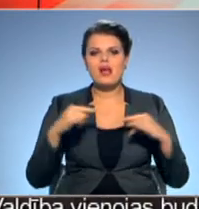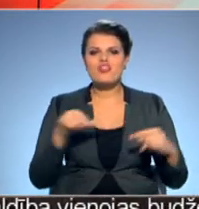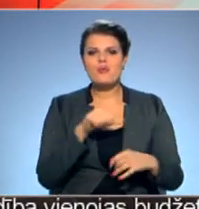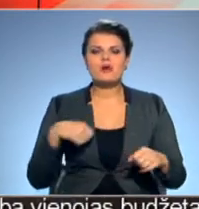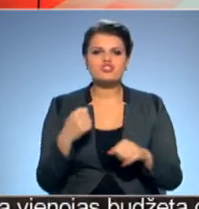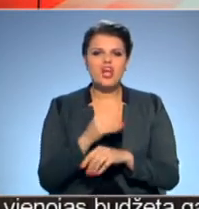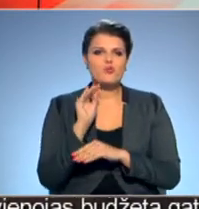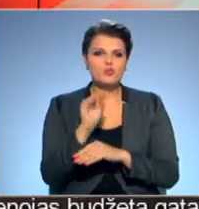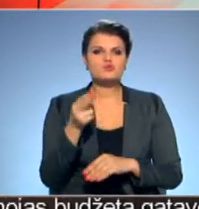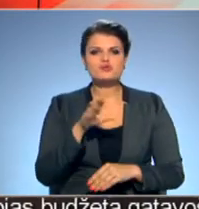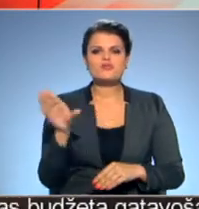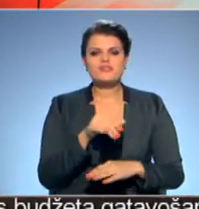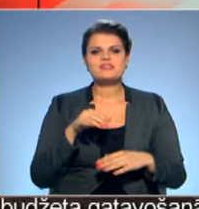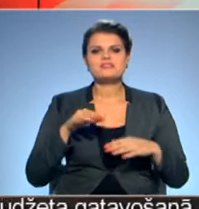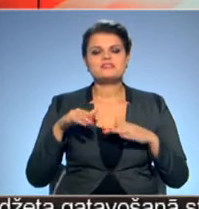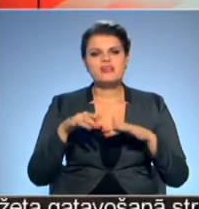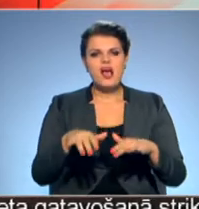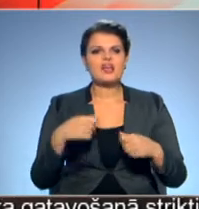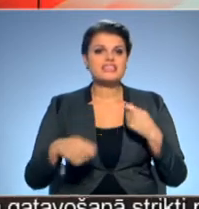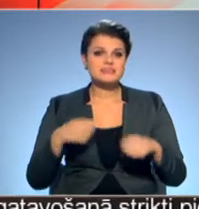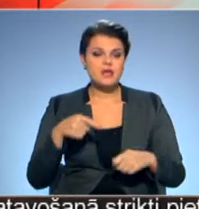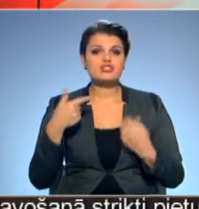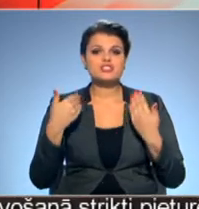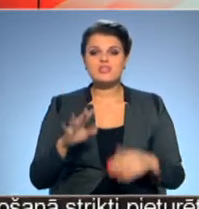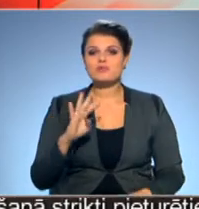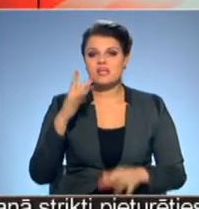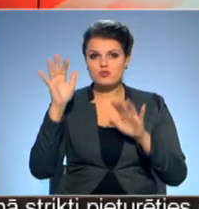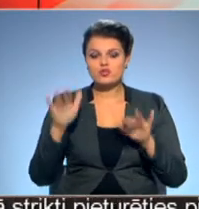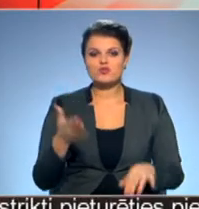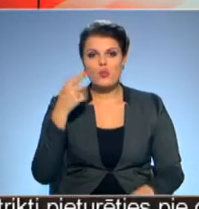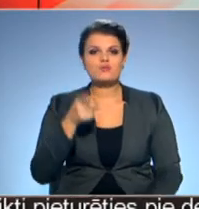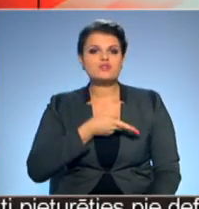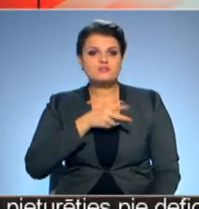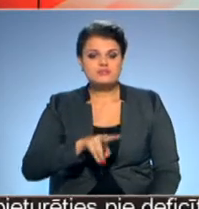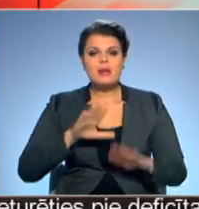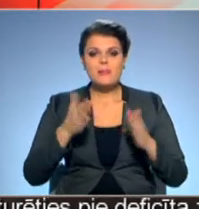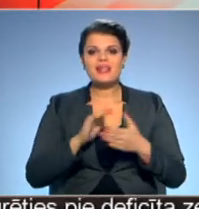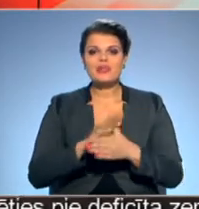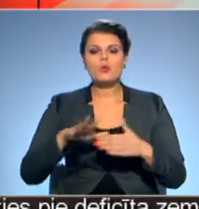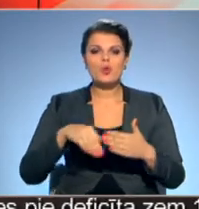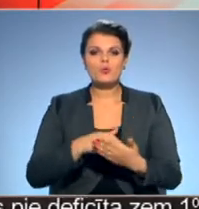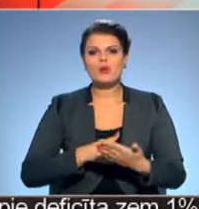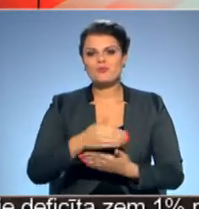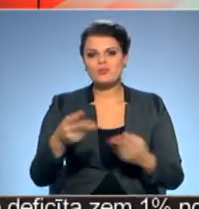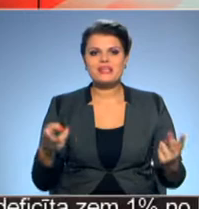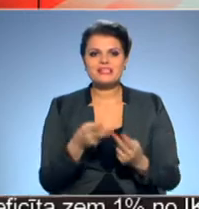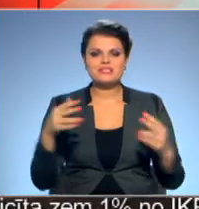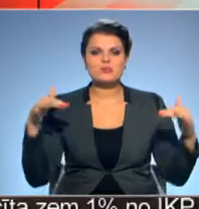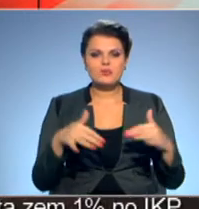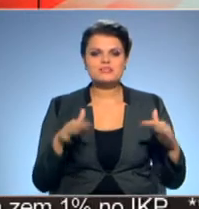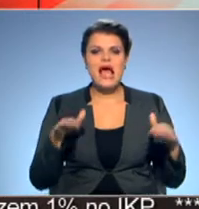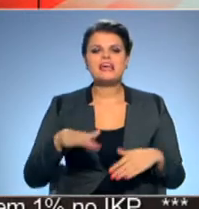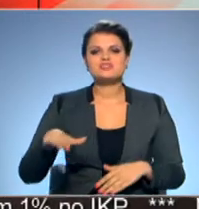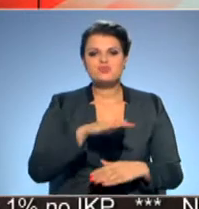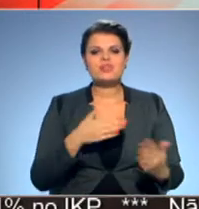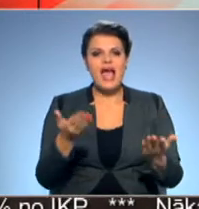gāja ķekatās. Šis ir jau ceturtais rudens kopš Mārtiņa vairs nav šai saulē, tomēr viņa draugi gada turpina tradīciju un pulcējas aizputē aicinot